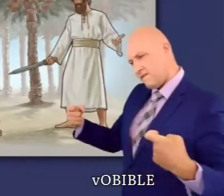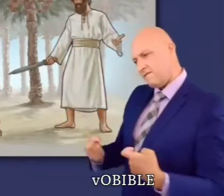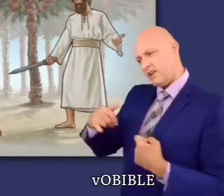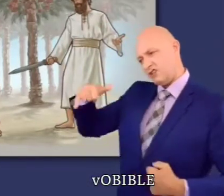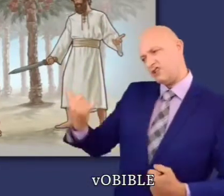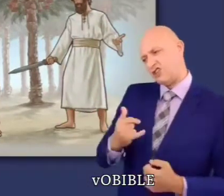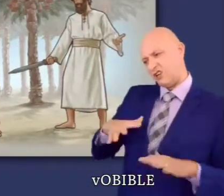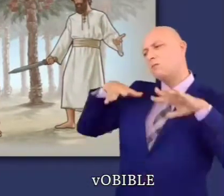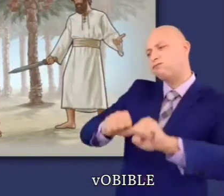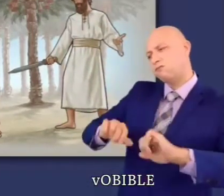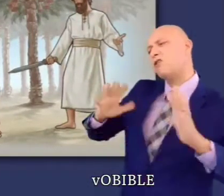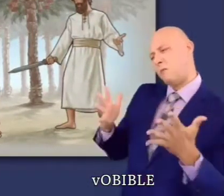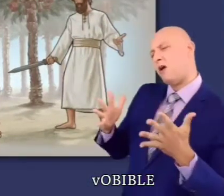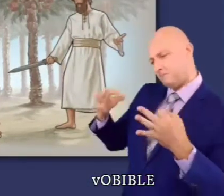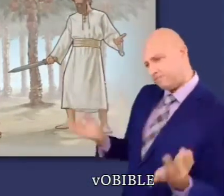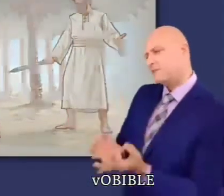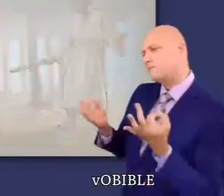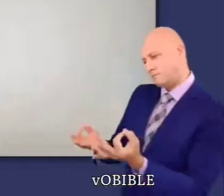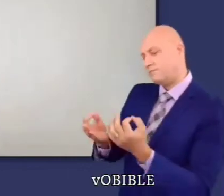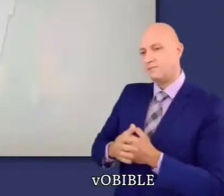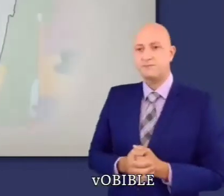explique à Josué comment conquérir Jéricho.